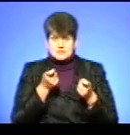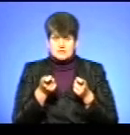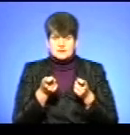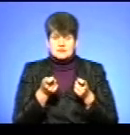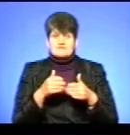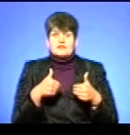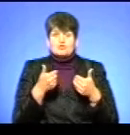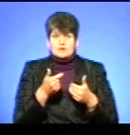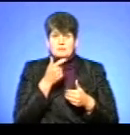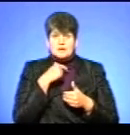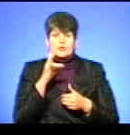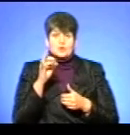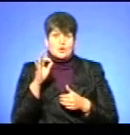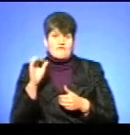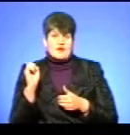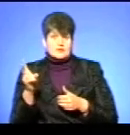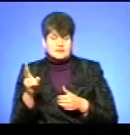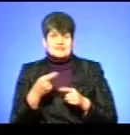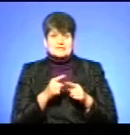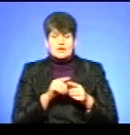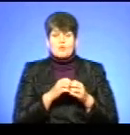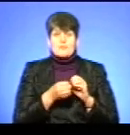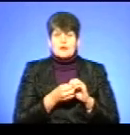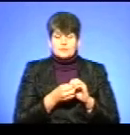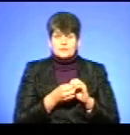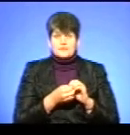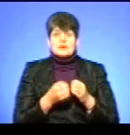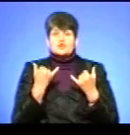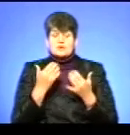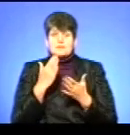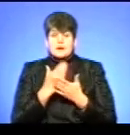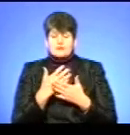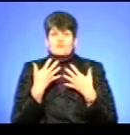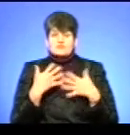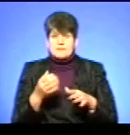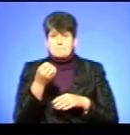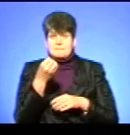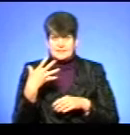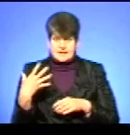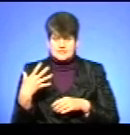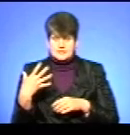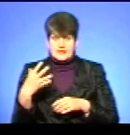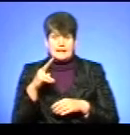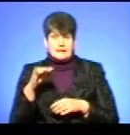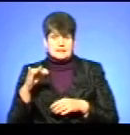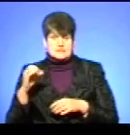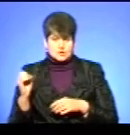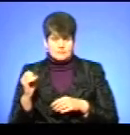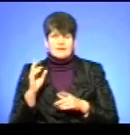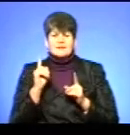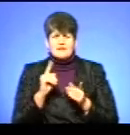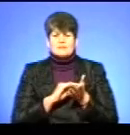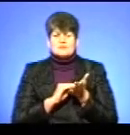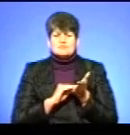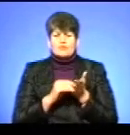звернулася до пана Новака з цією проблемою. Сьогодні маємо вже 15 листопада, навіть письмової